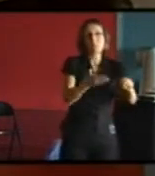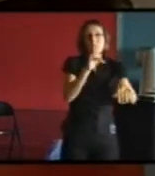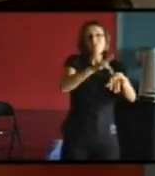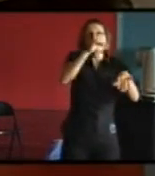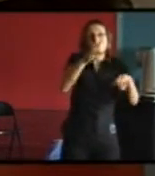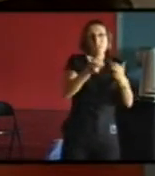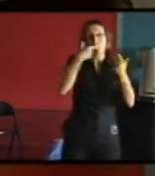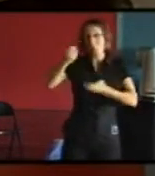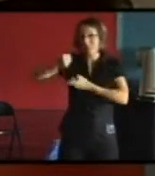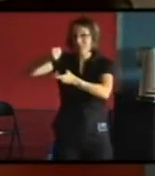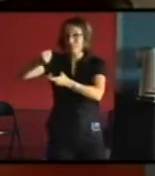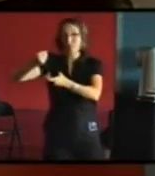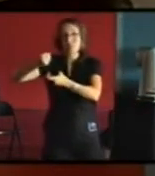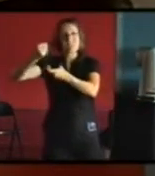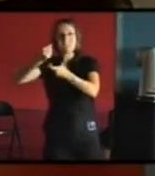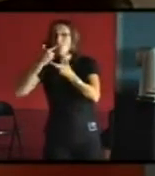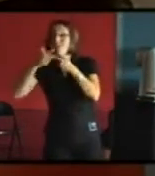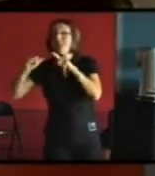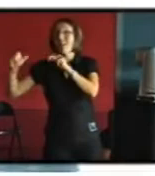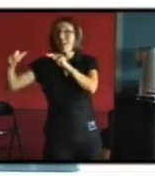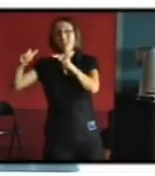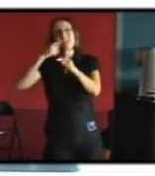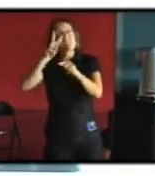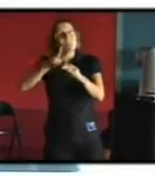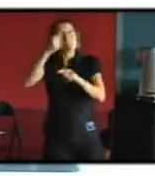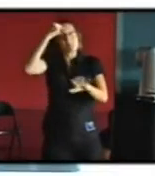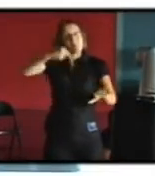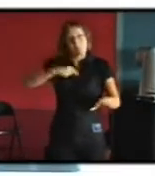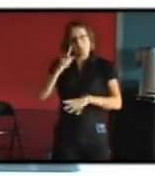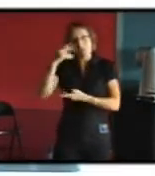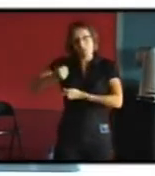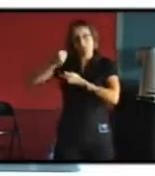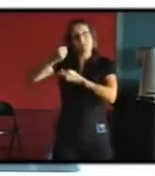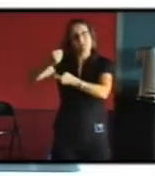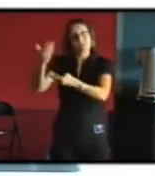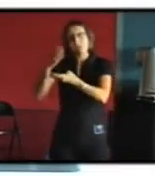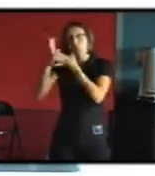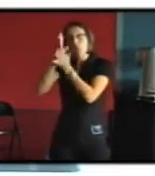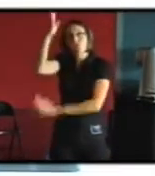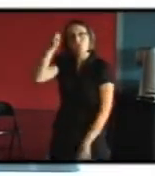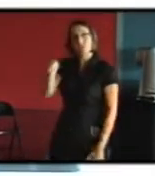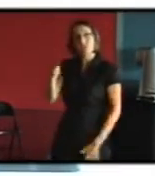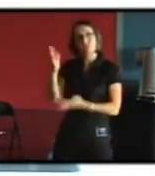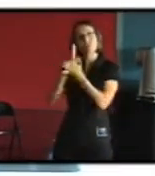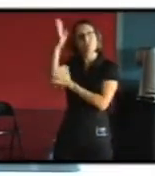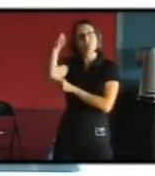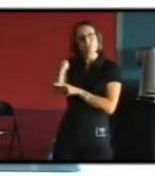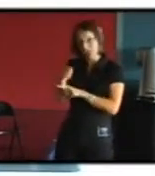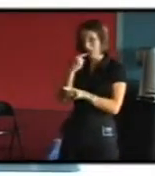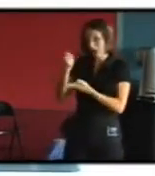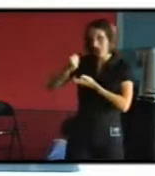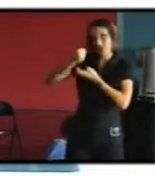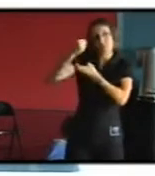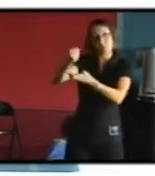Barani le patrimoine c'est tout ce qui est disponible quelque part sauf que pour moi le patrimoine c'est un projet c'est à dire que le patrimoine c'est